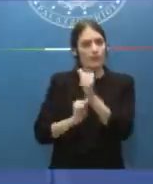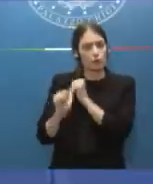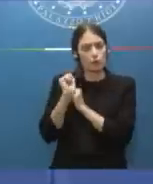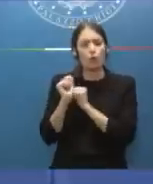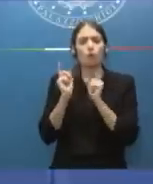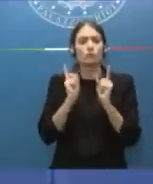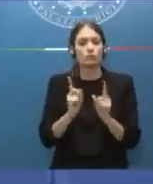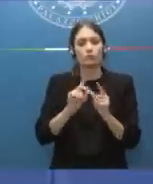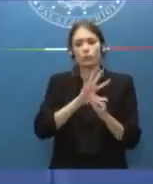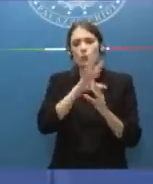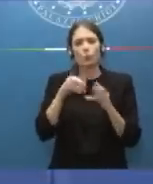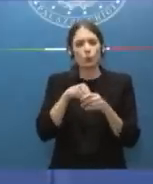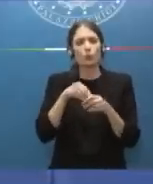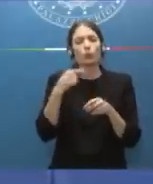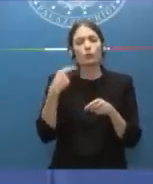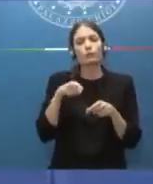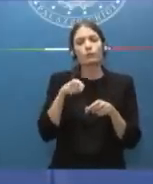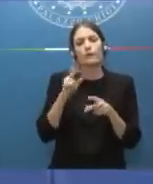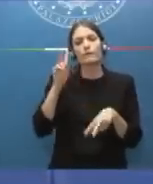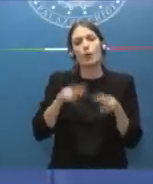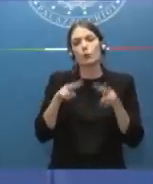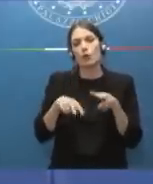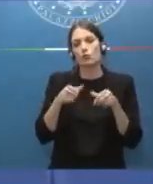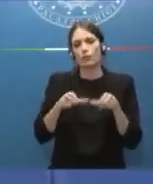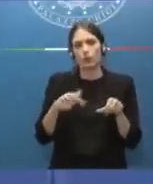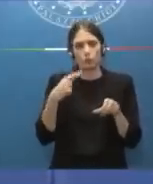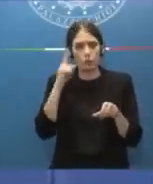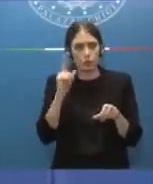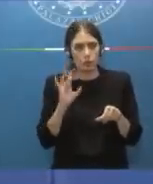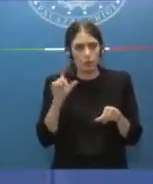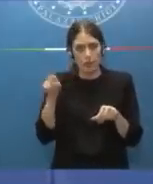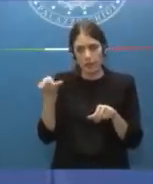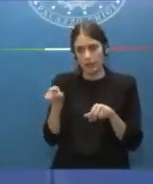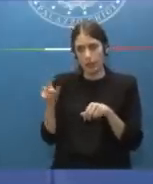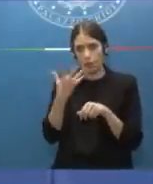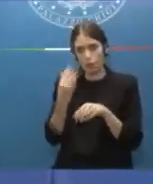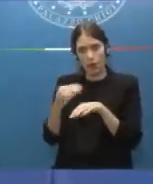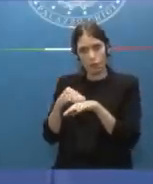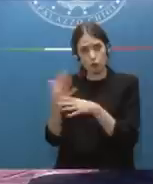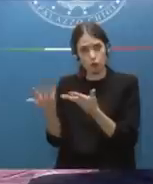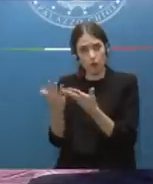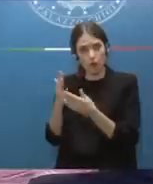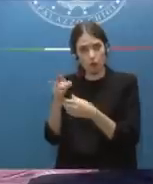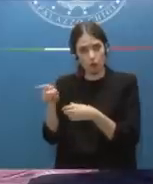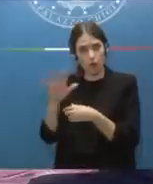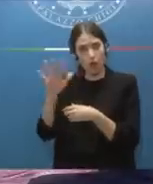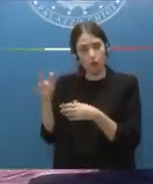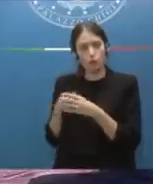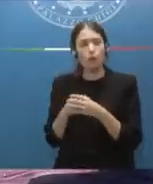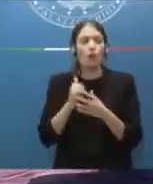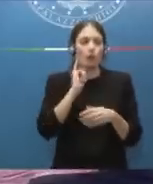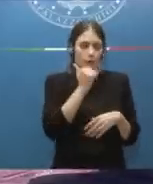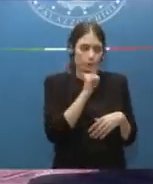E quindi ovviamente vanno fatte delle valutazioni su questa base. Non so che cosa, se il Ministro Schillaci immagino voglia aggiungere qualcosa. Sì,